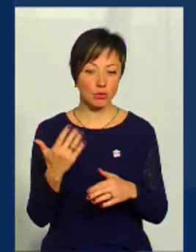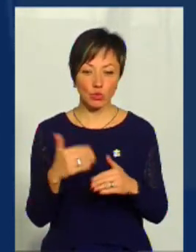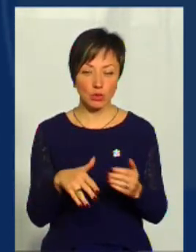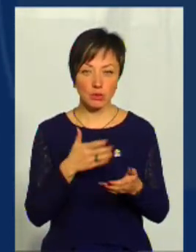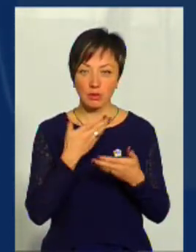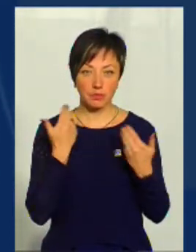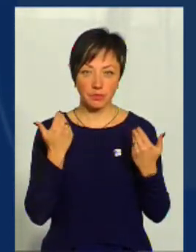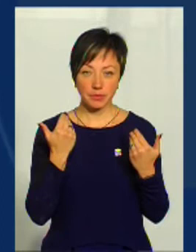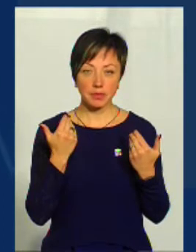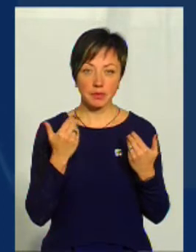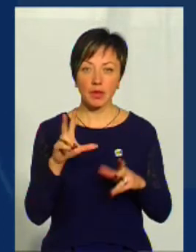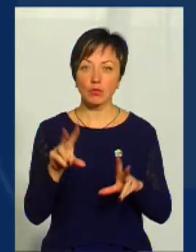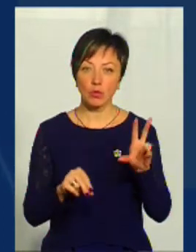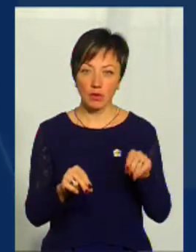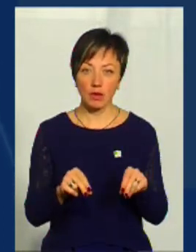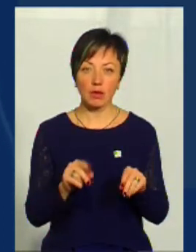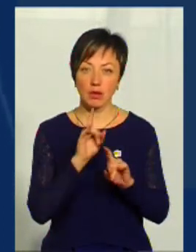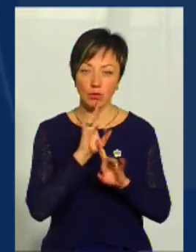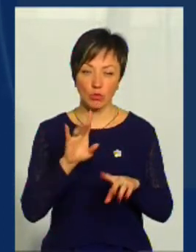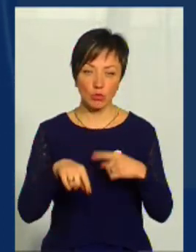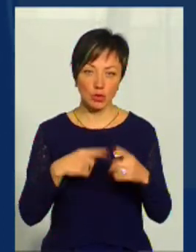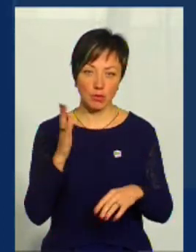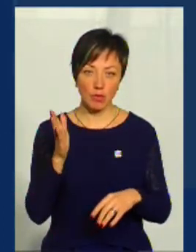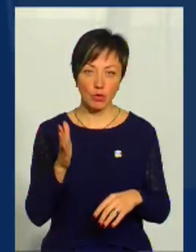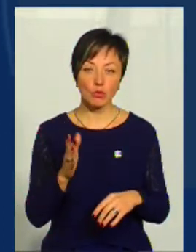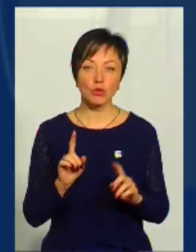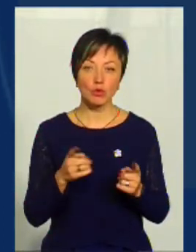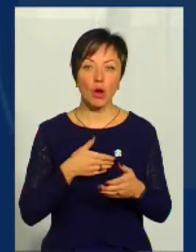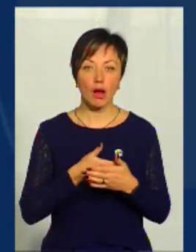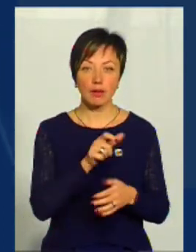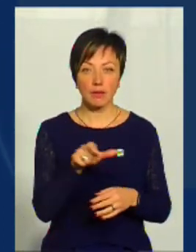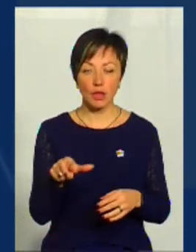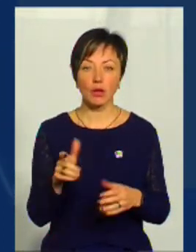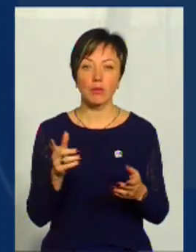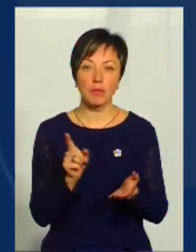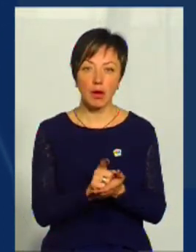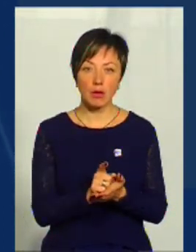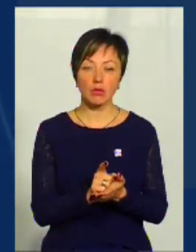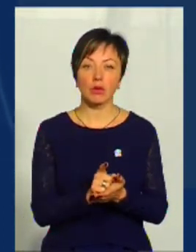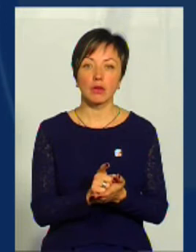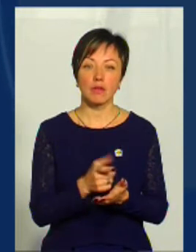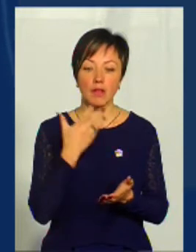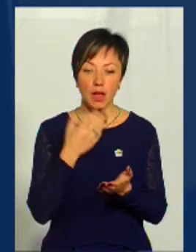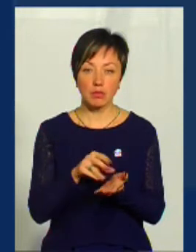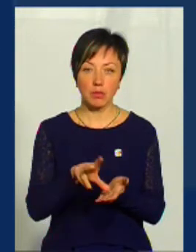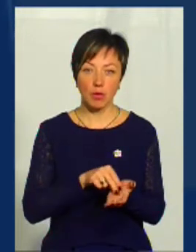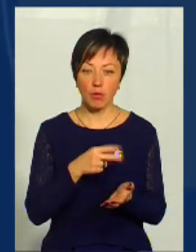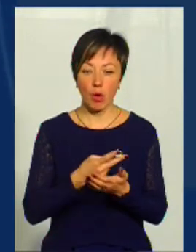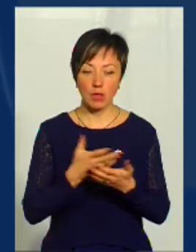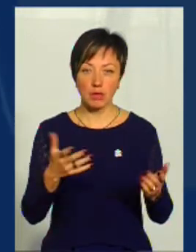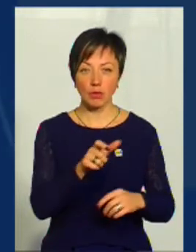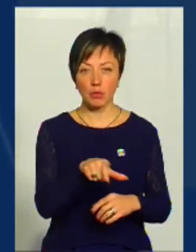траплялося. я сподіваюся і в майбутньому їх не буде. тому що активісти – це ті люди, які мають власним прикладом показувати